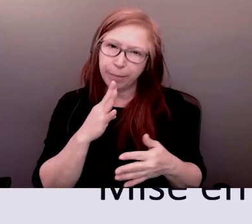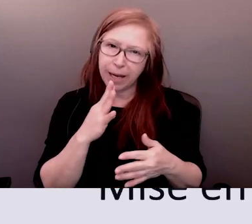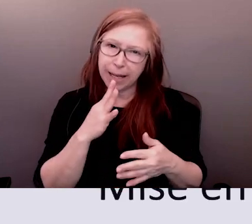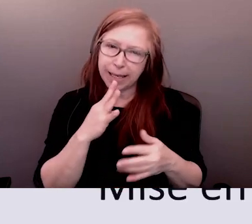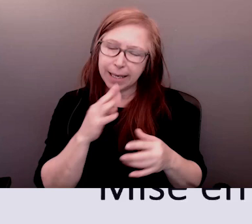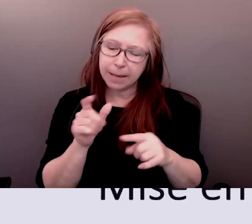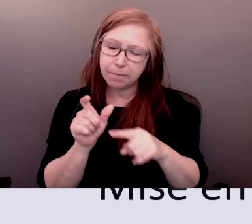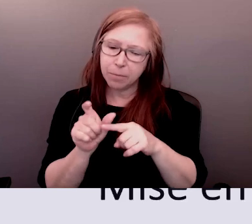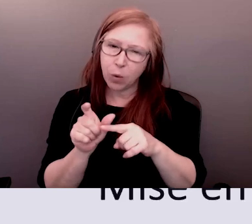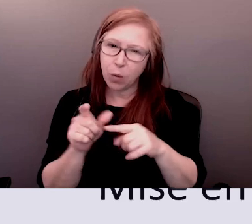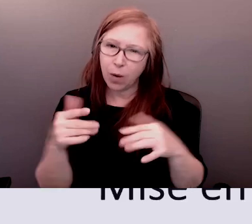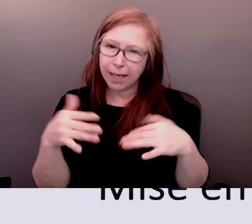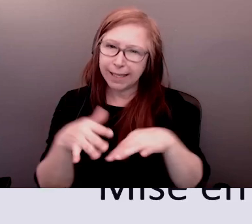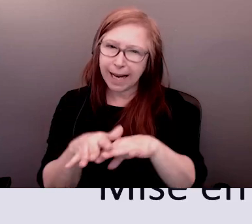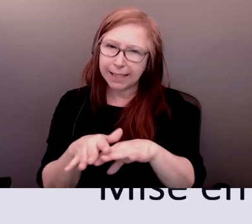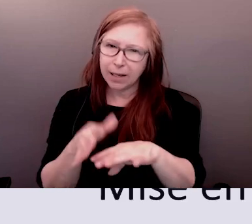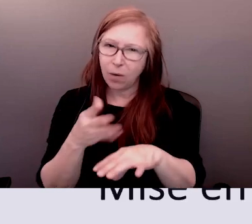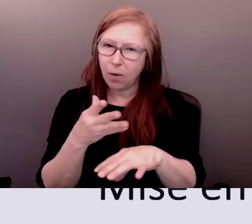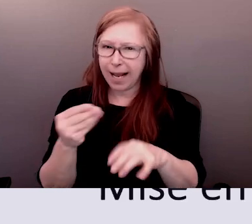involontaires